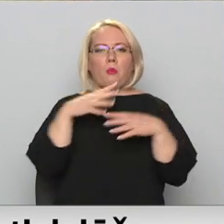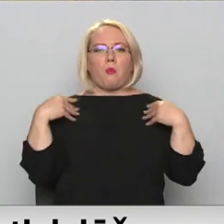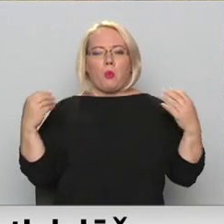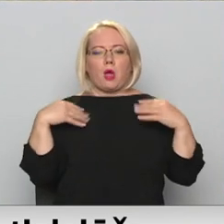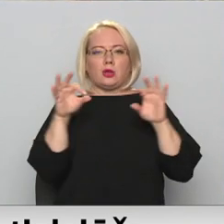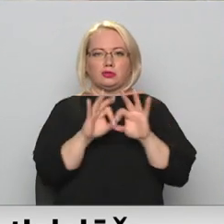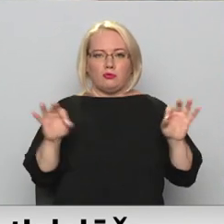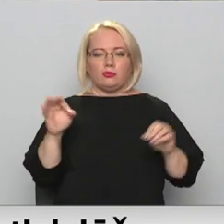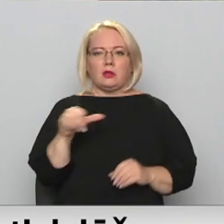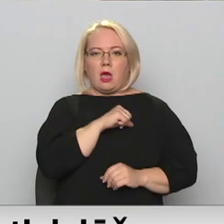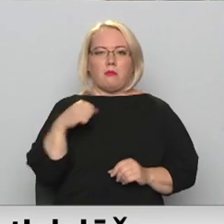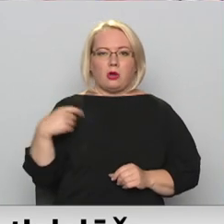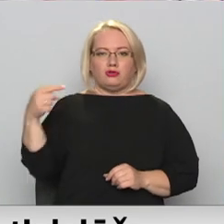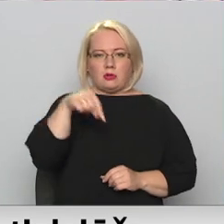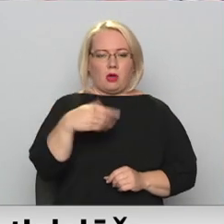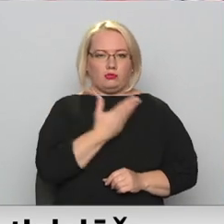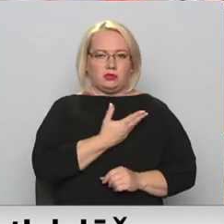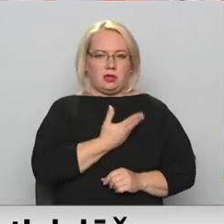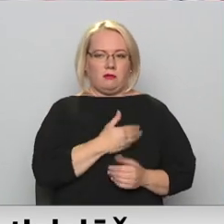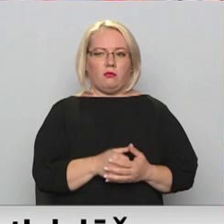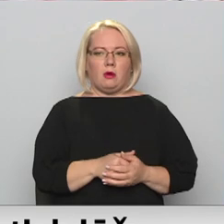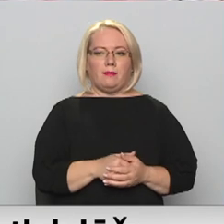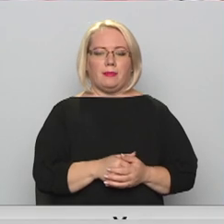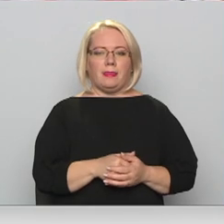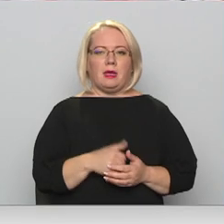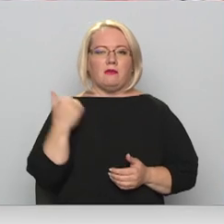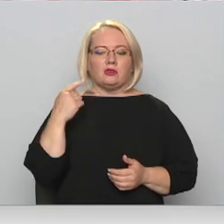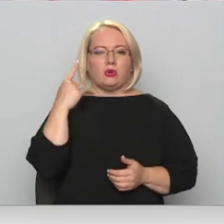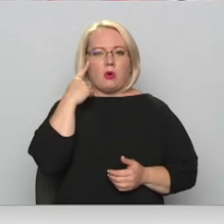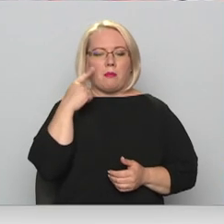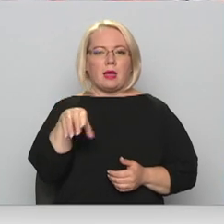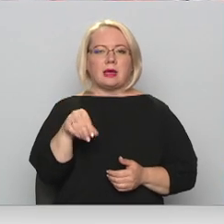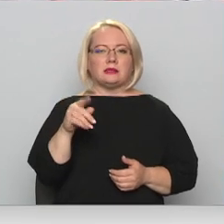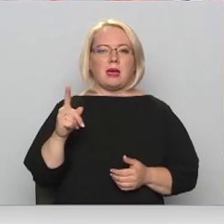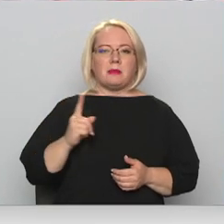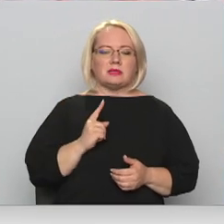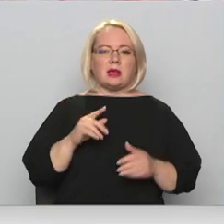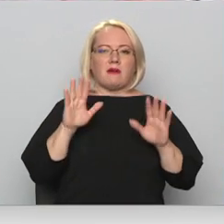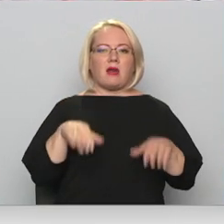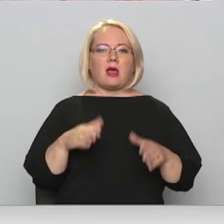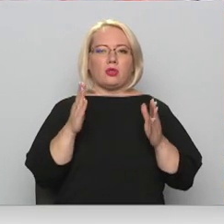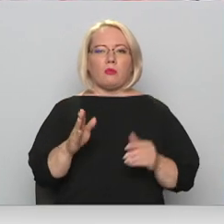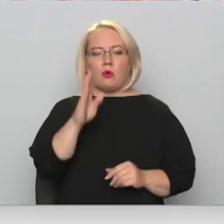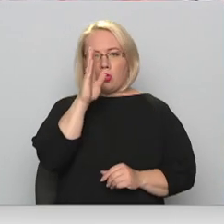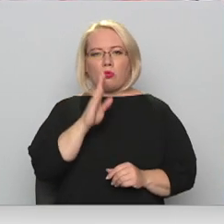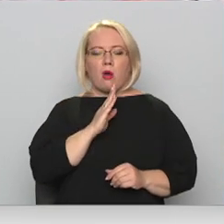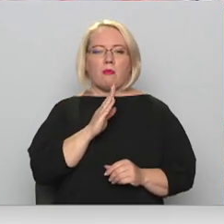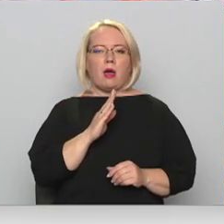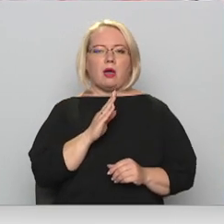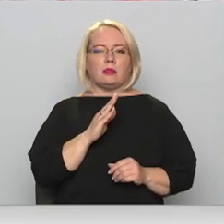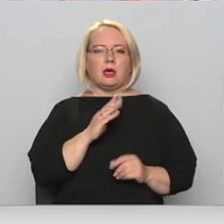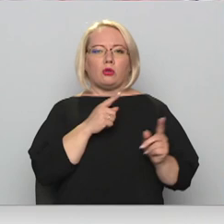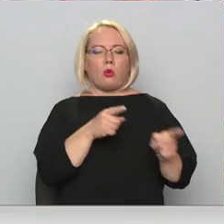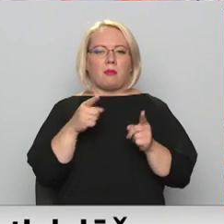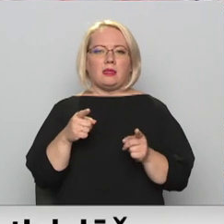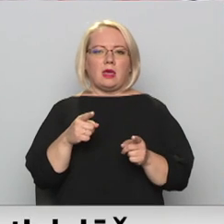tad lai viņi paši nāk un dzīvo šeit. Mēs domājam, ka zemessargiem varētu būt tādi nopietnāki atbaidīšanas Rīki, kā